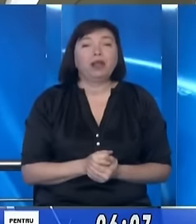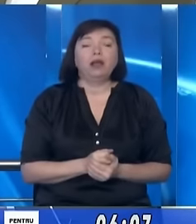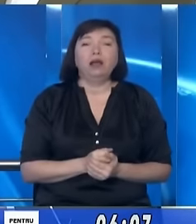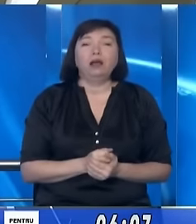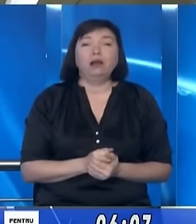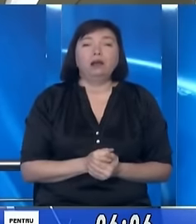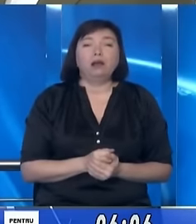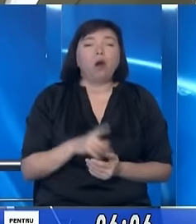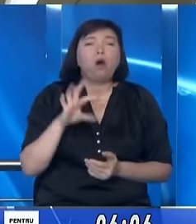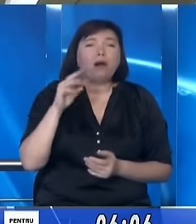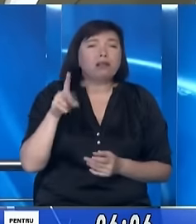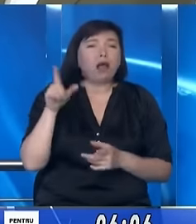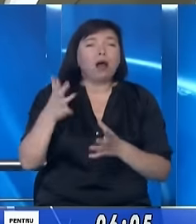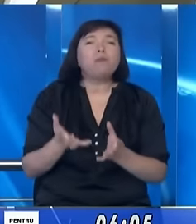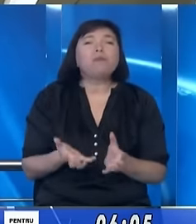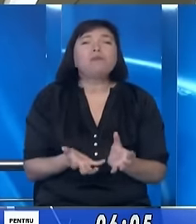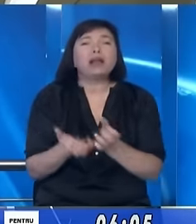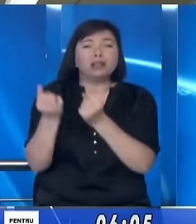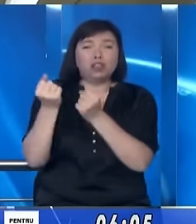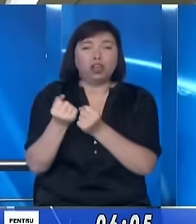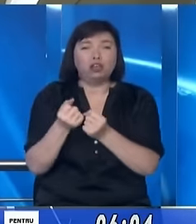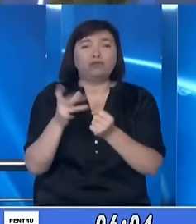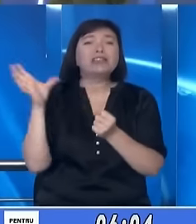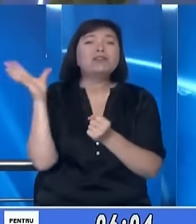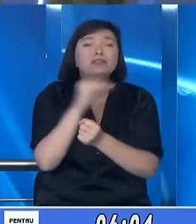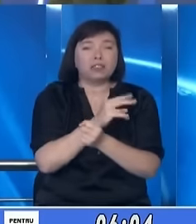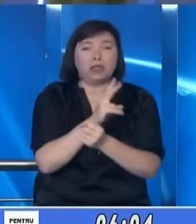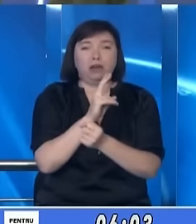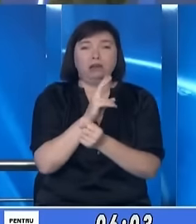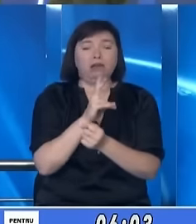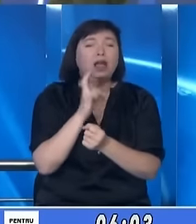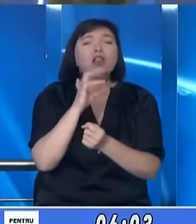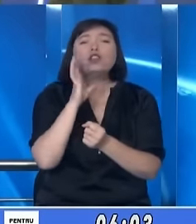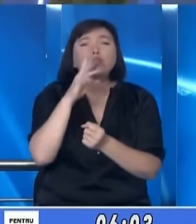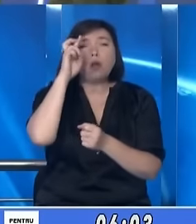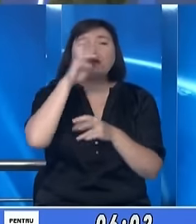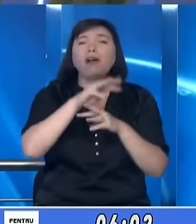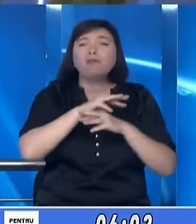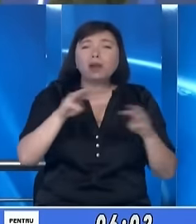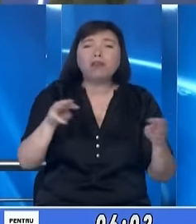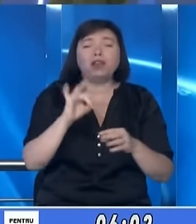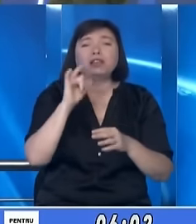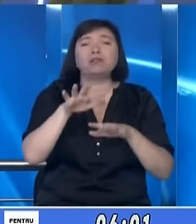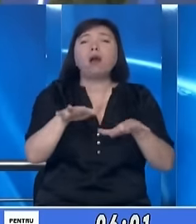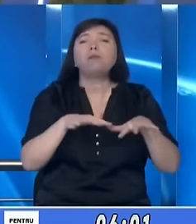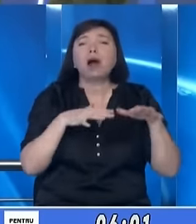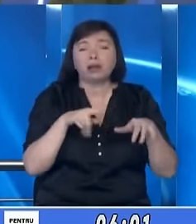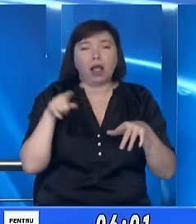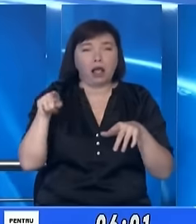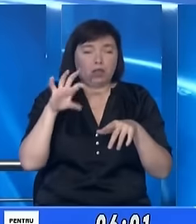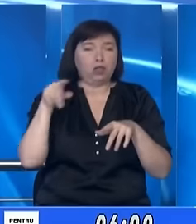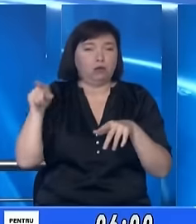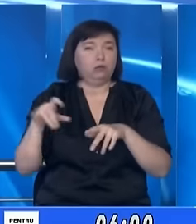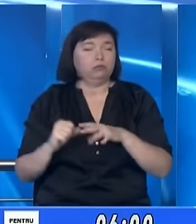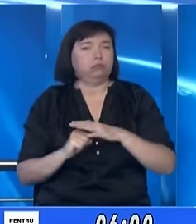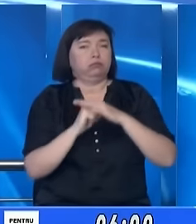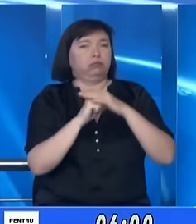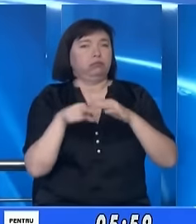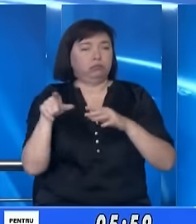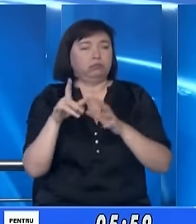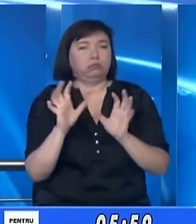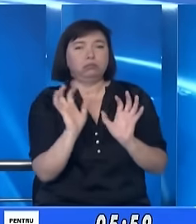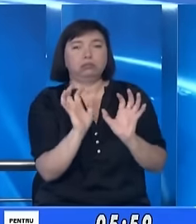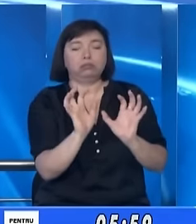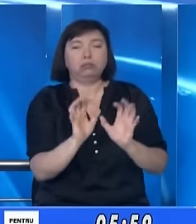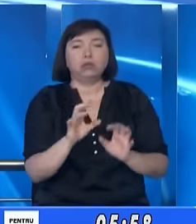susținând toată haita, cum am spus eu, nu doar în guvernul și Parlamentul Republicii Moldova, dar inclusiv